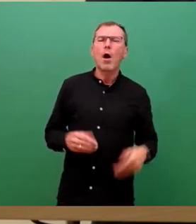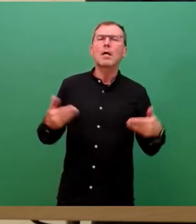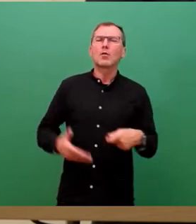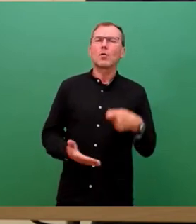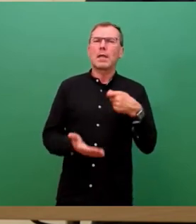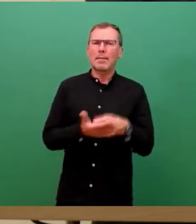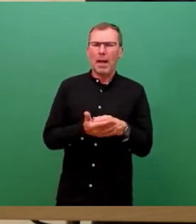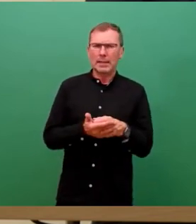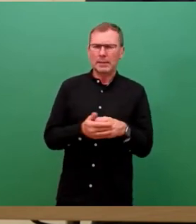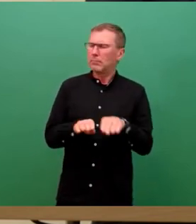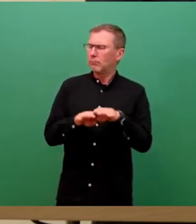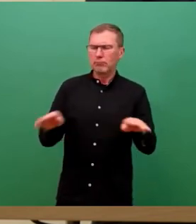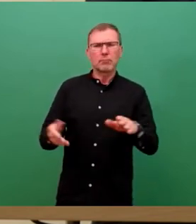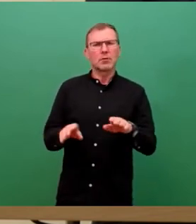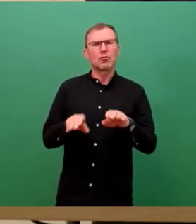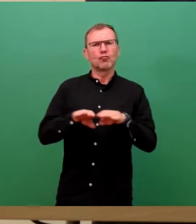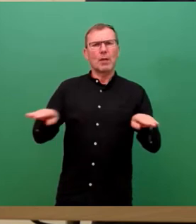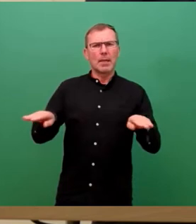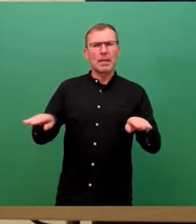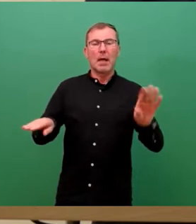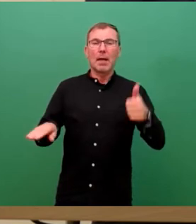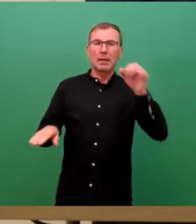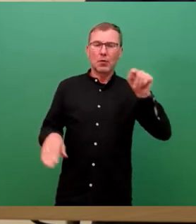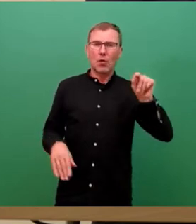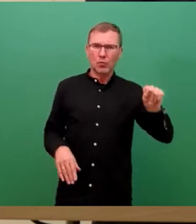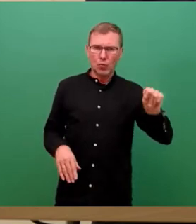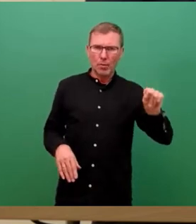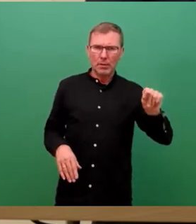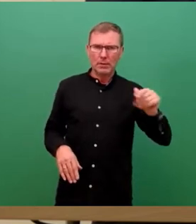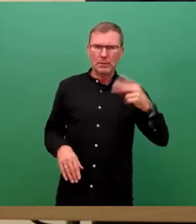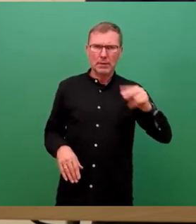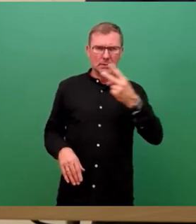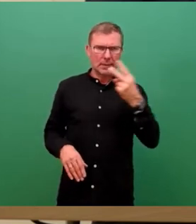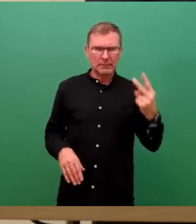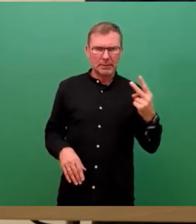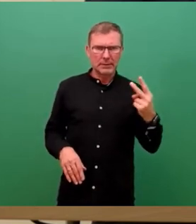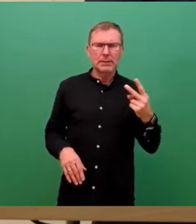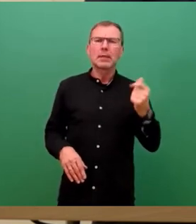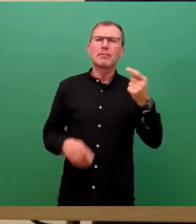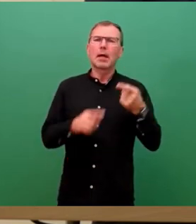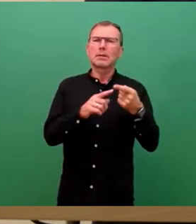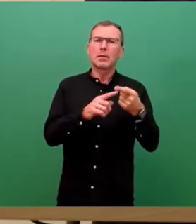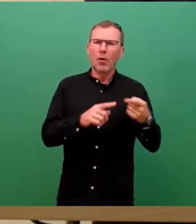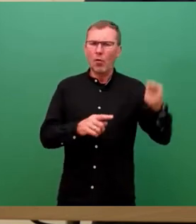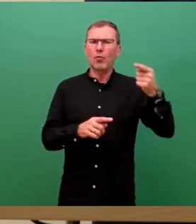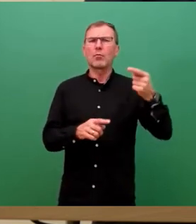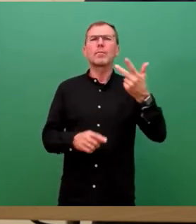stets stabil geblieben und jetzt zum 1.10.2022 steht eine erneute Steigerung um 3,05 Cent